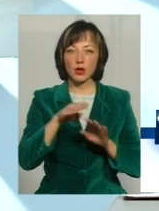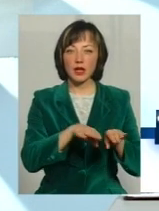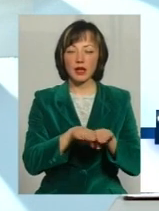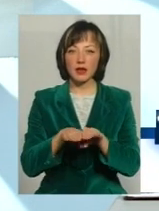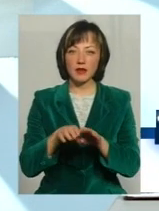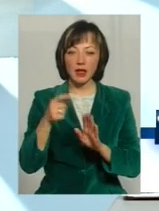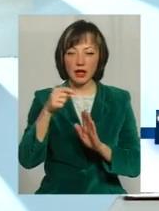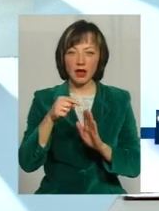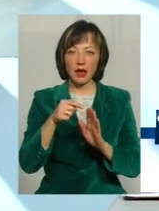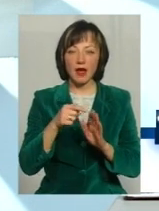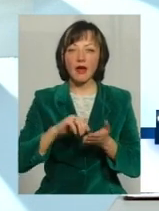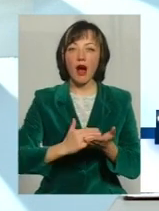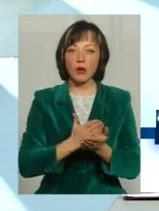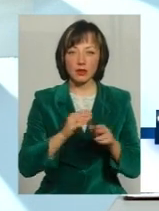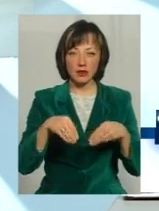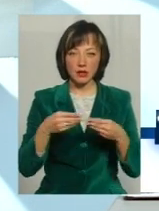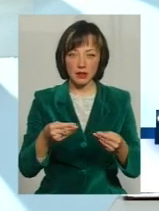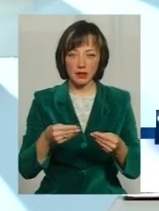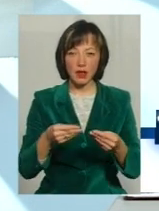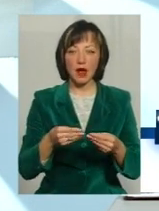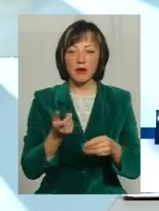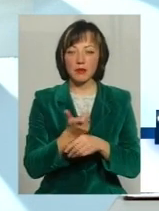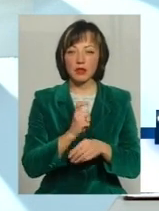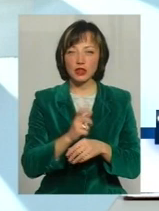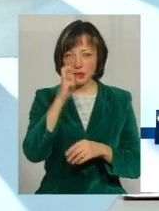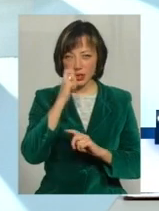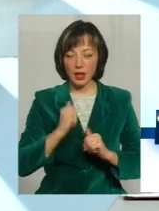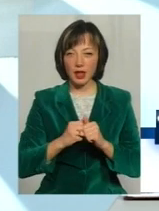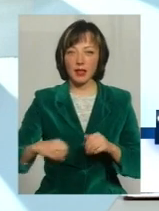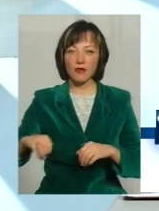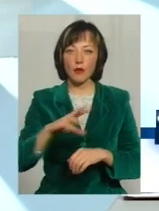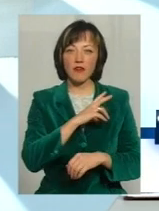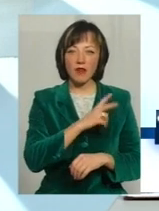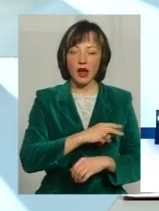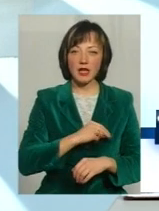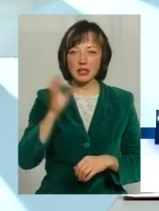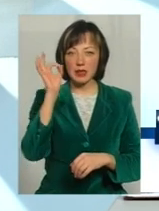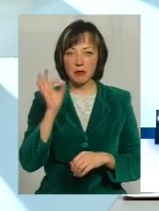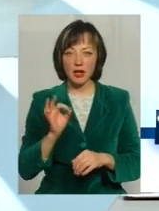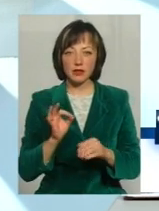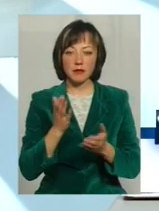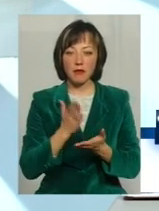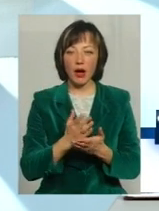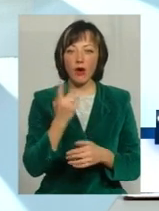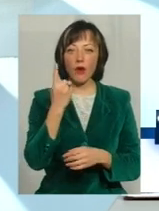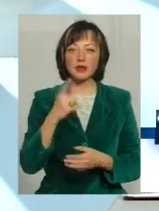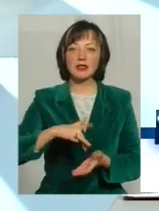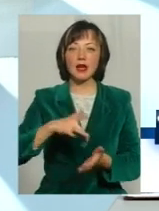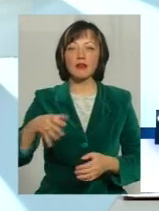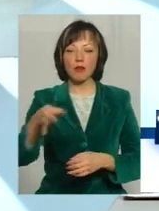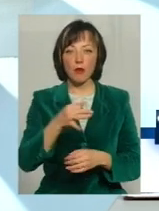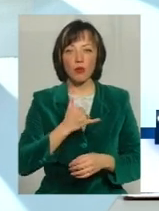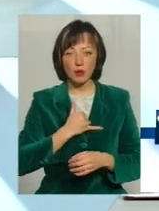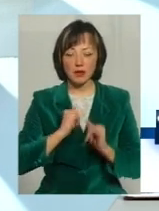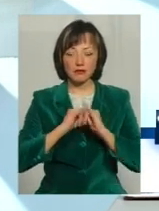глибини на нідкодобмоги Більше країн в Європі, такі як Франція, Німеччина Максимум на рівні області мають такий центр правової допомоги У